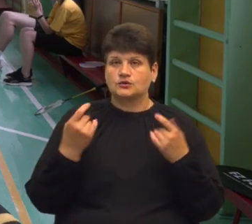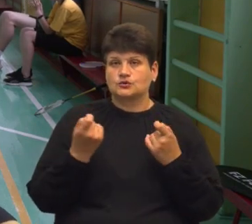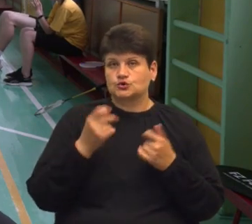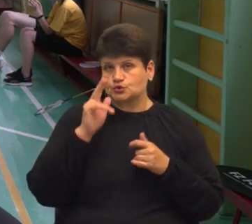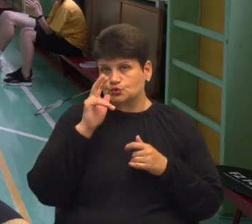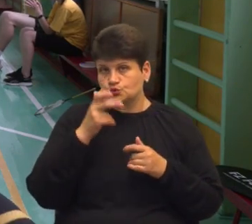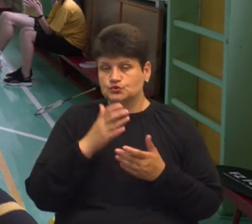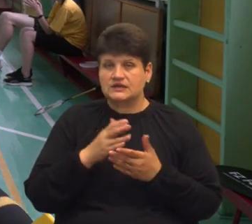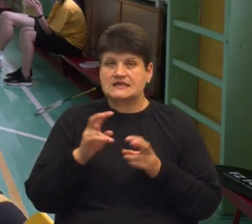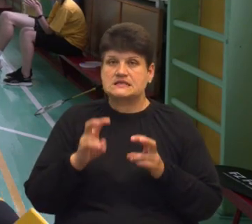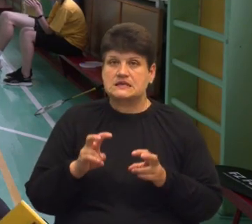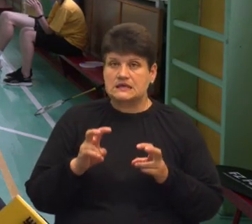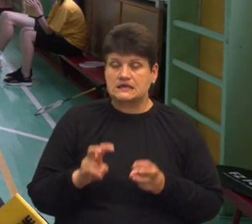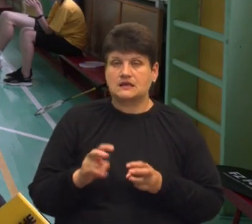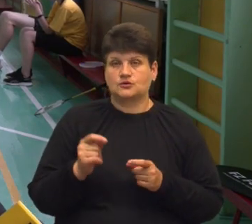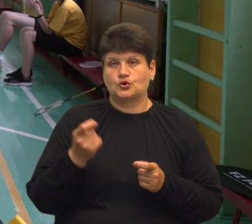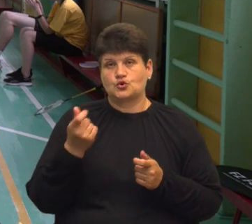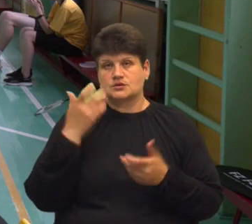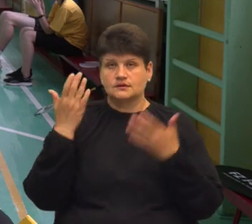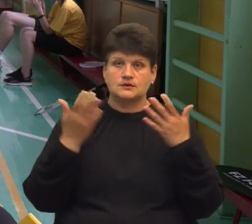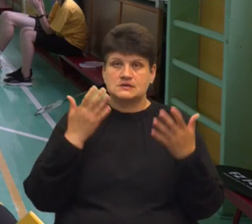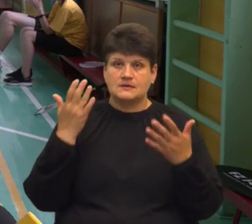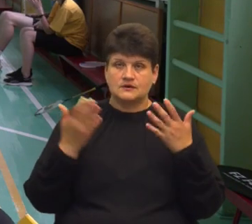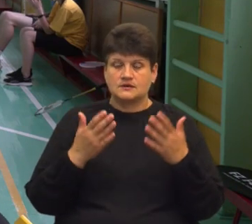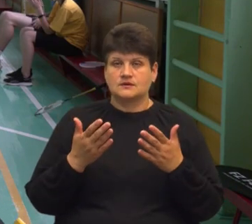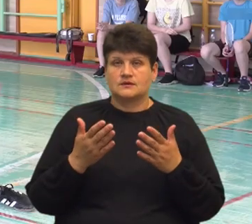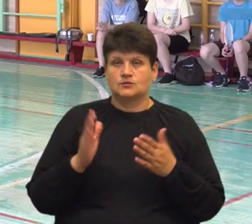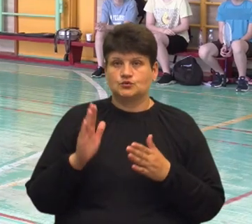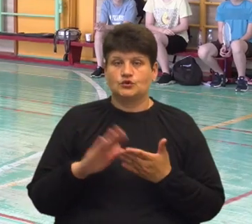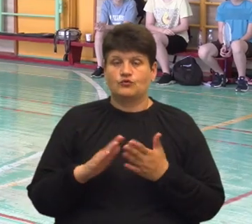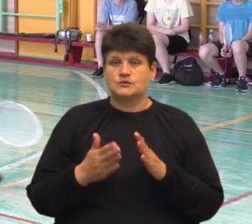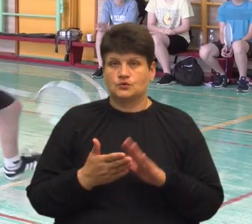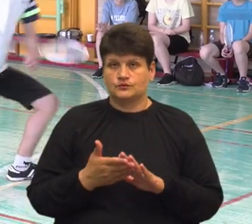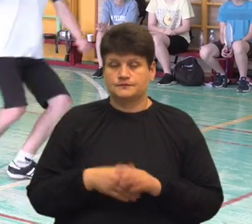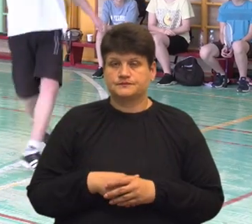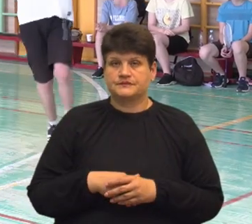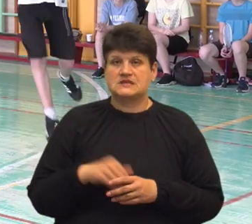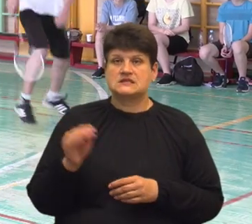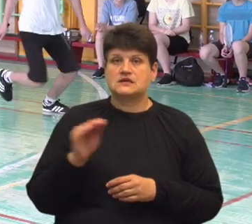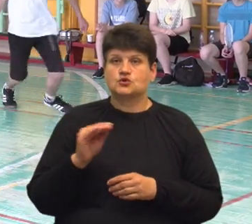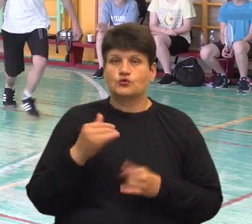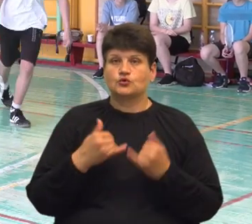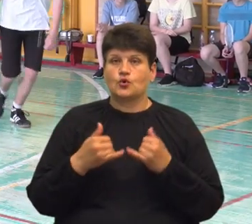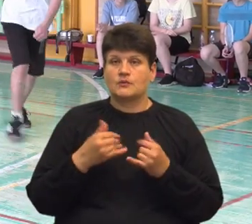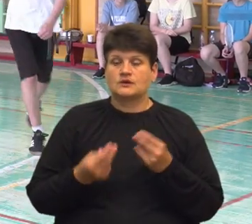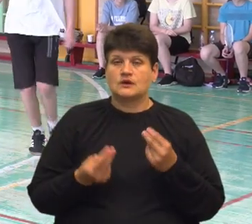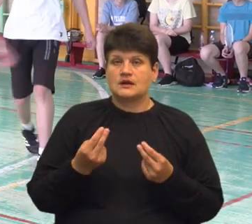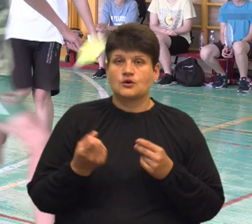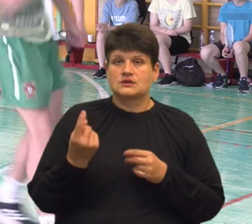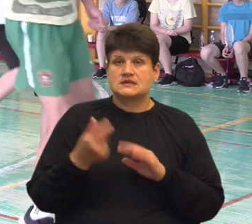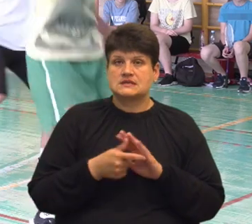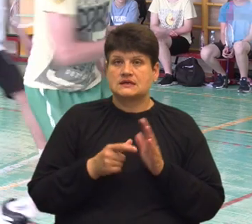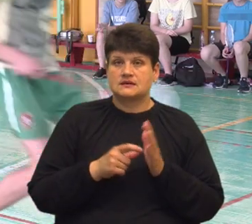сидіти, а так хоч трошки розбавити обстановку. За жовту команду грає 11-ти класник